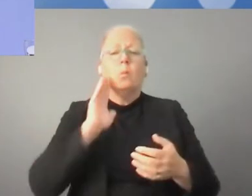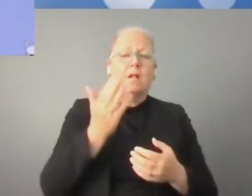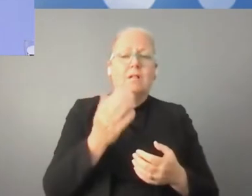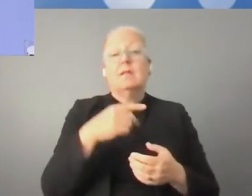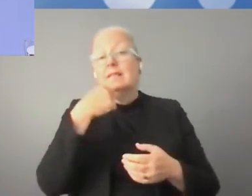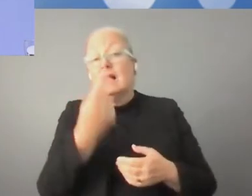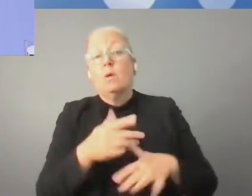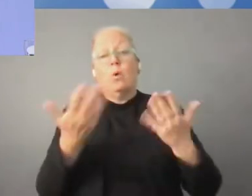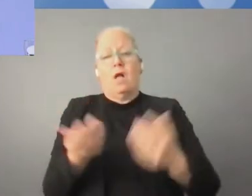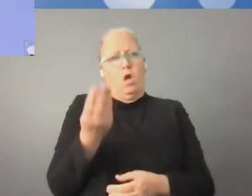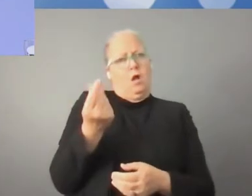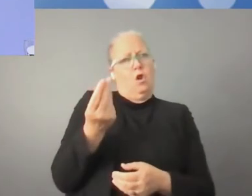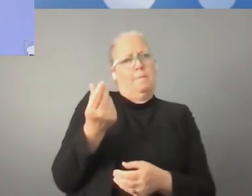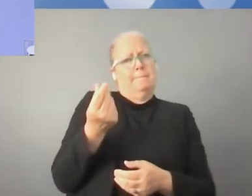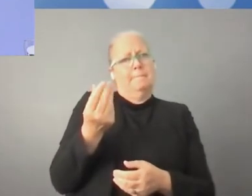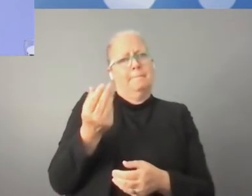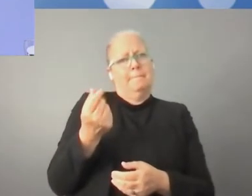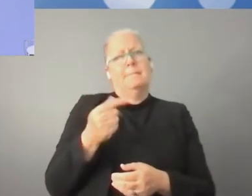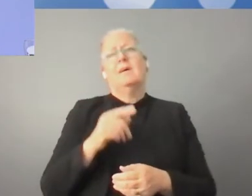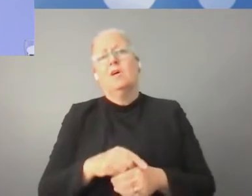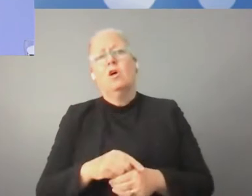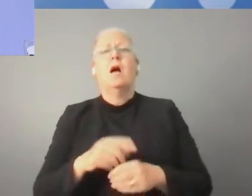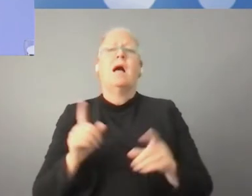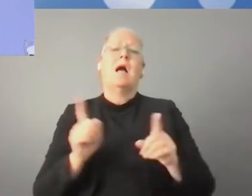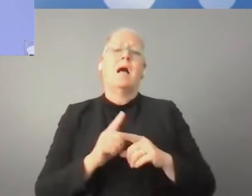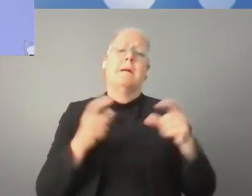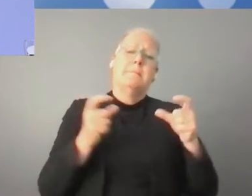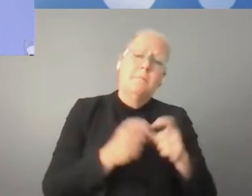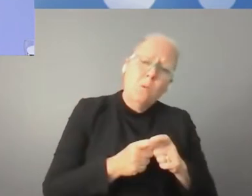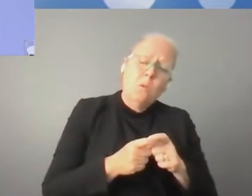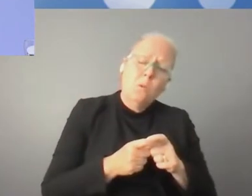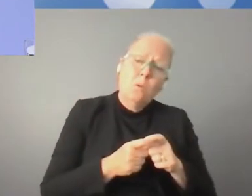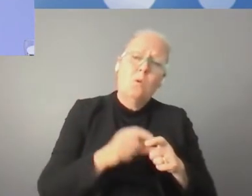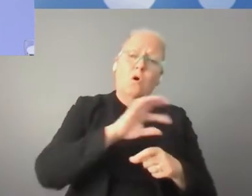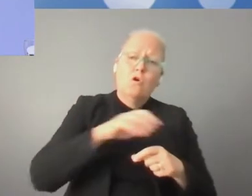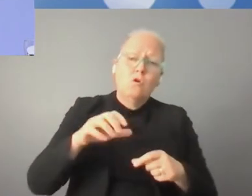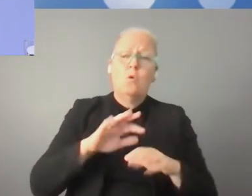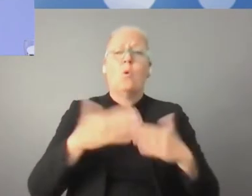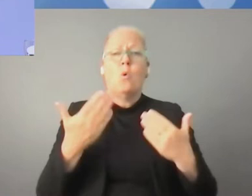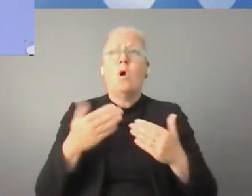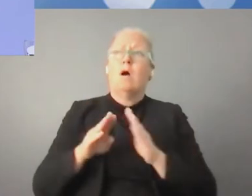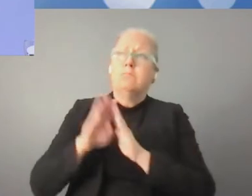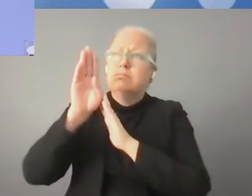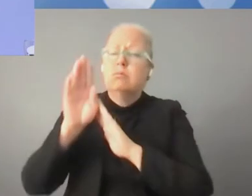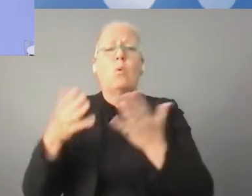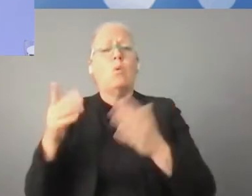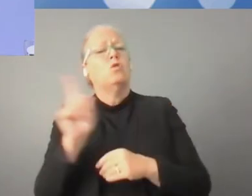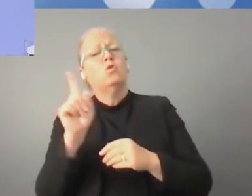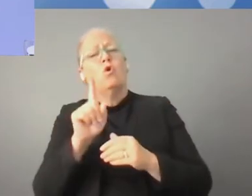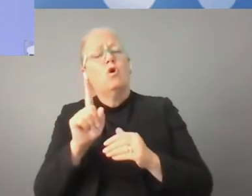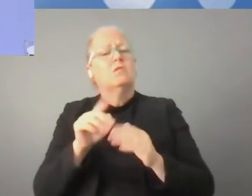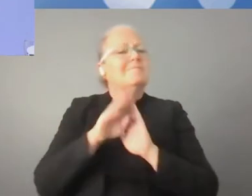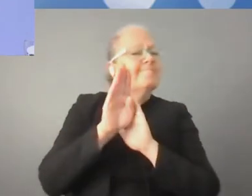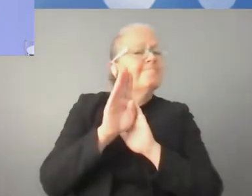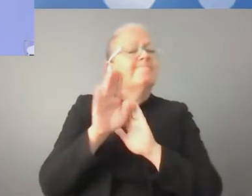będą coraz bardziej determinowały ścieżkę rozwoju gospodarczego, zarówno państw mniejszych, jak i większych, rozwiniętych, jak i rozwijających